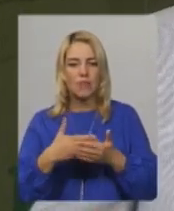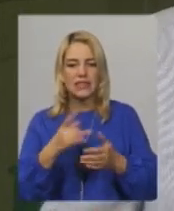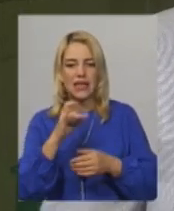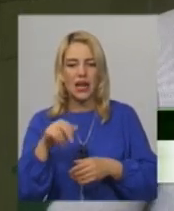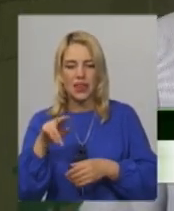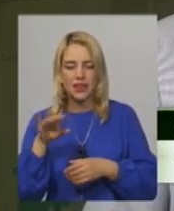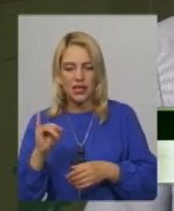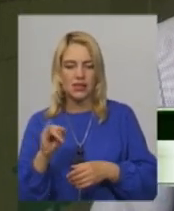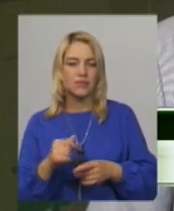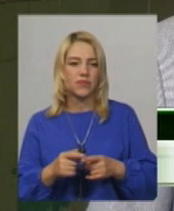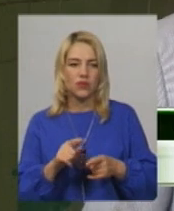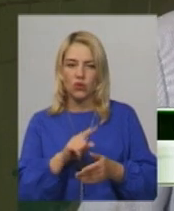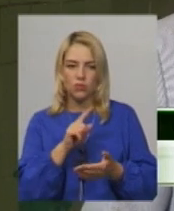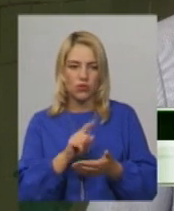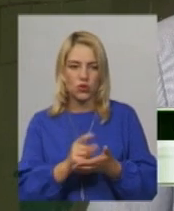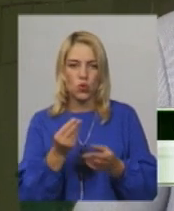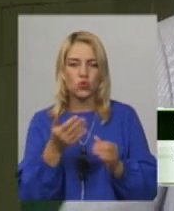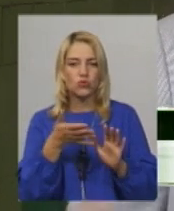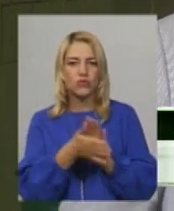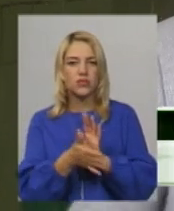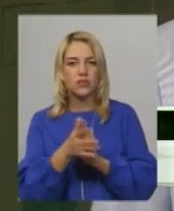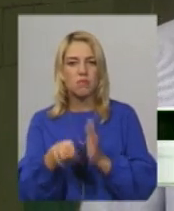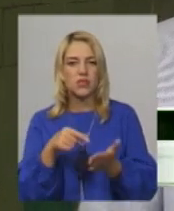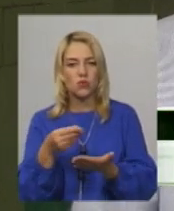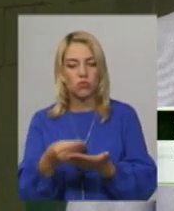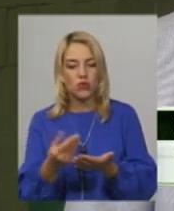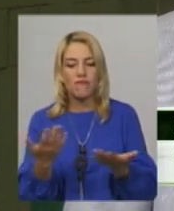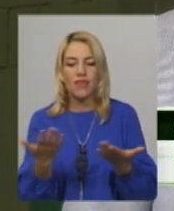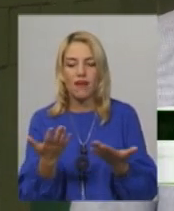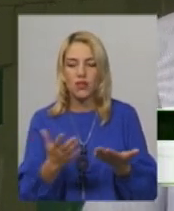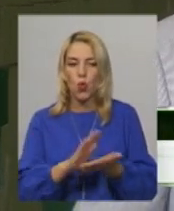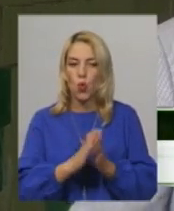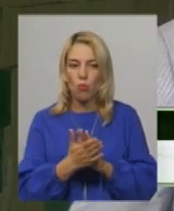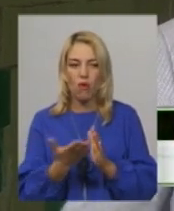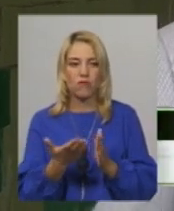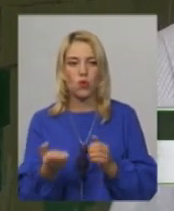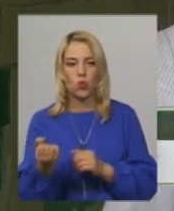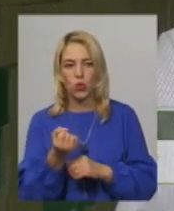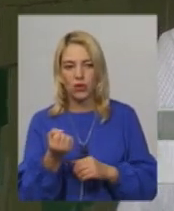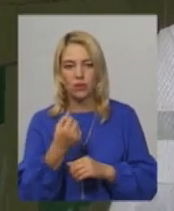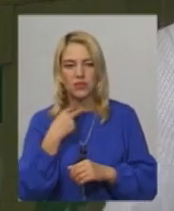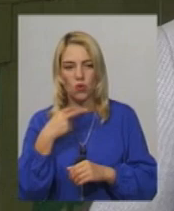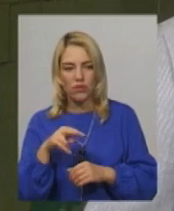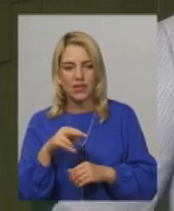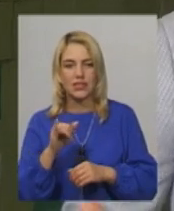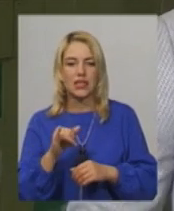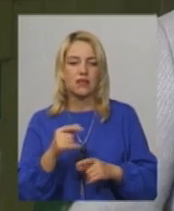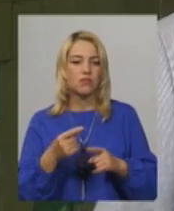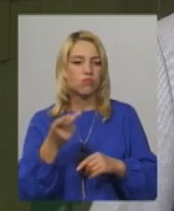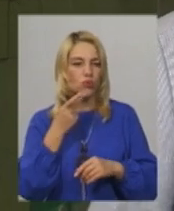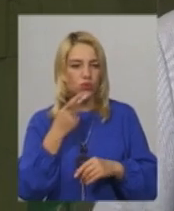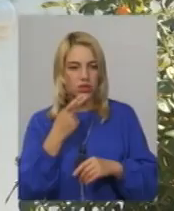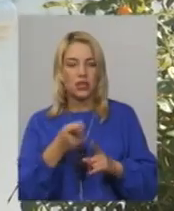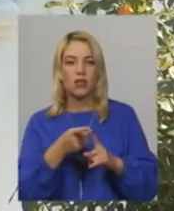моніторить, куди витрачаються кошти міського бюджету і як в яких умовах взагалі отримуються ув'язнення і засудження. Тобто це постійна